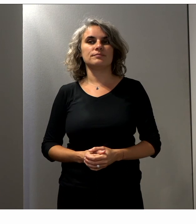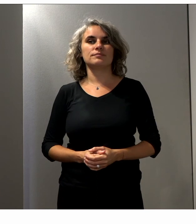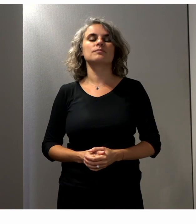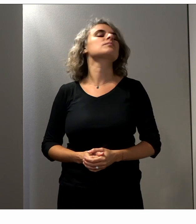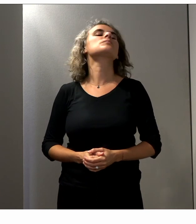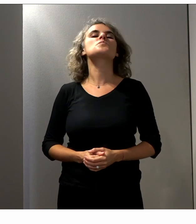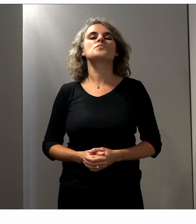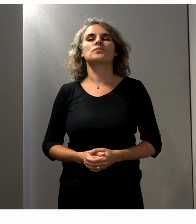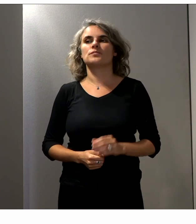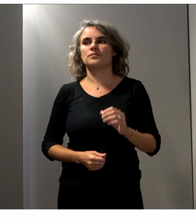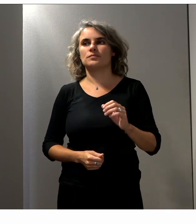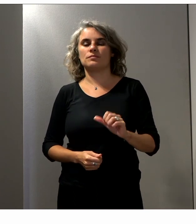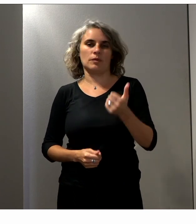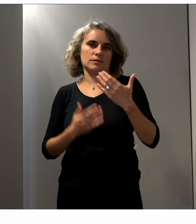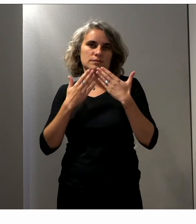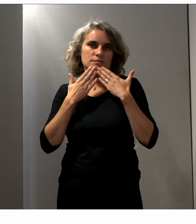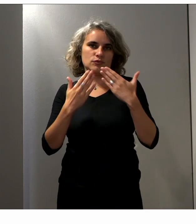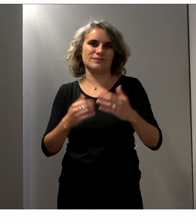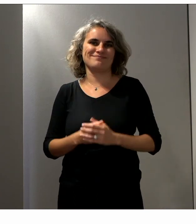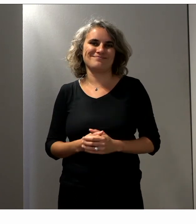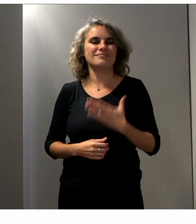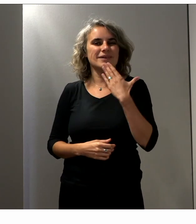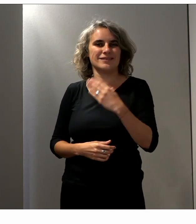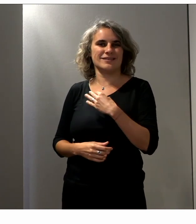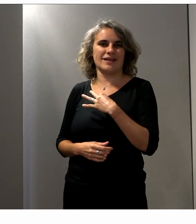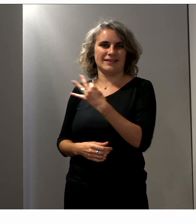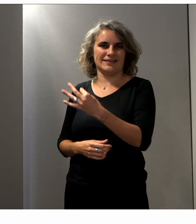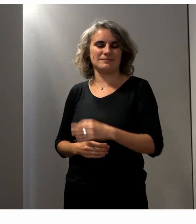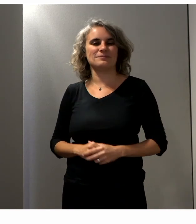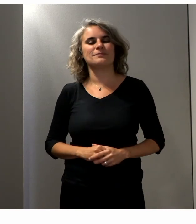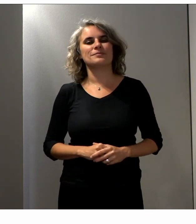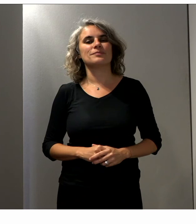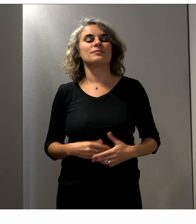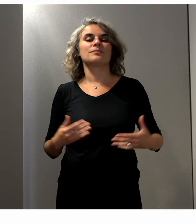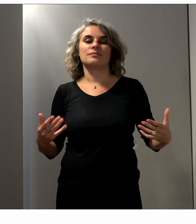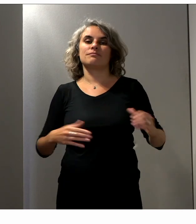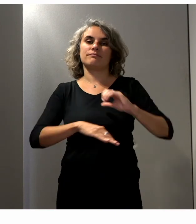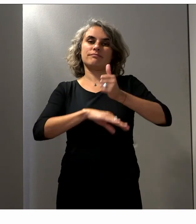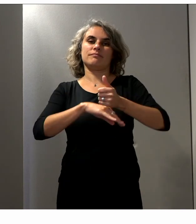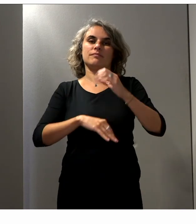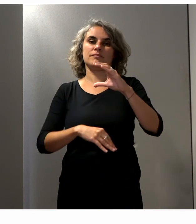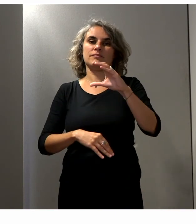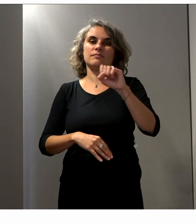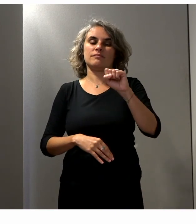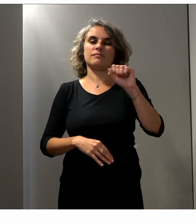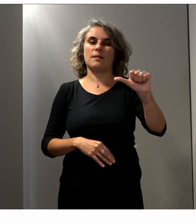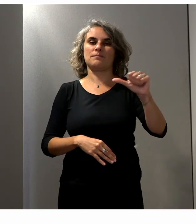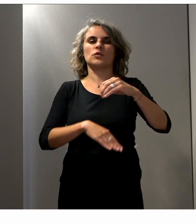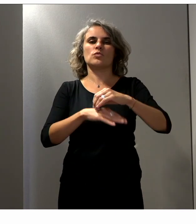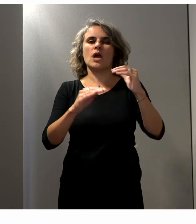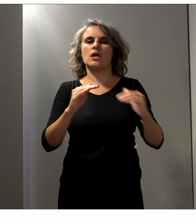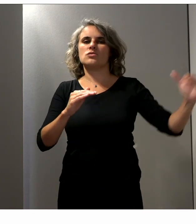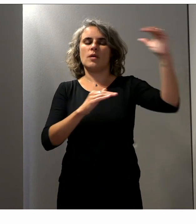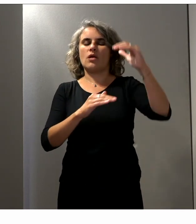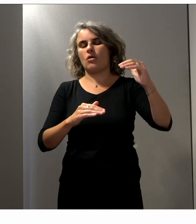D'abord, bonjour et merci beaucoup de cette invitation. Le Conseil supérieur de l'audiovisuel est chargé par